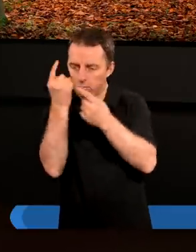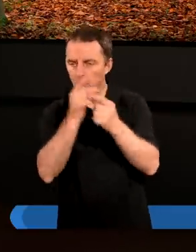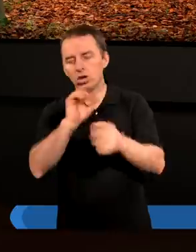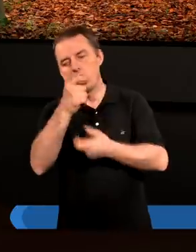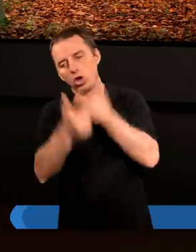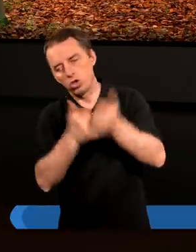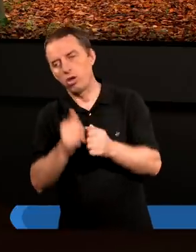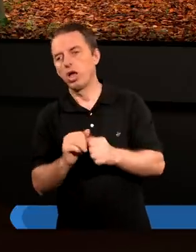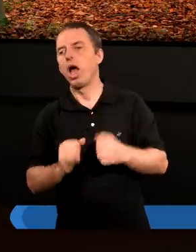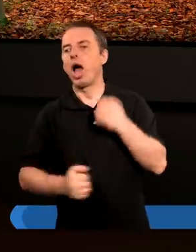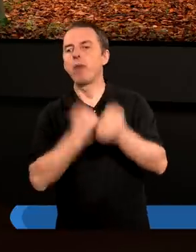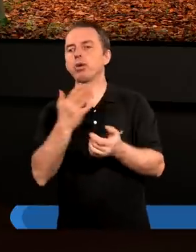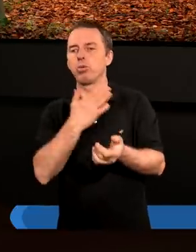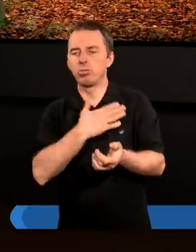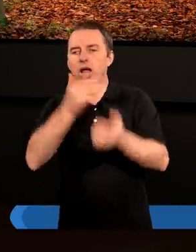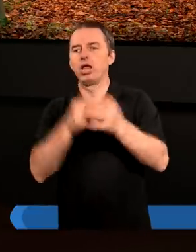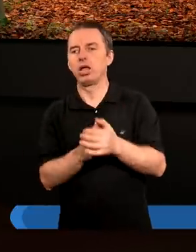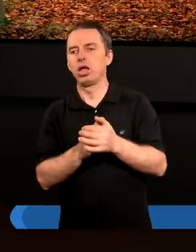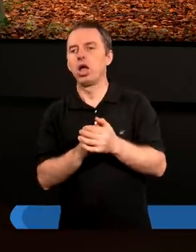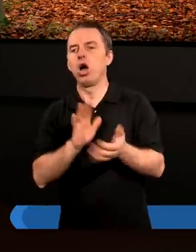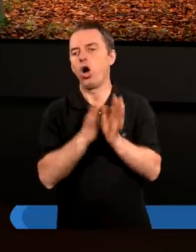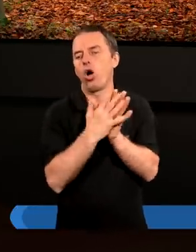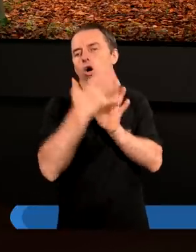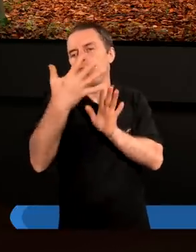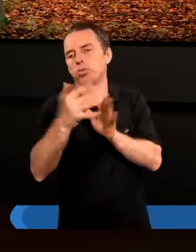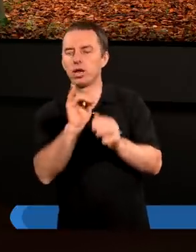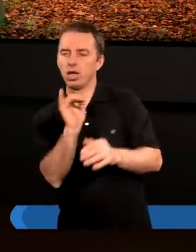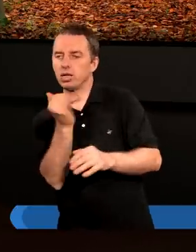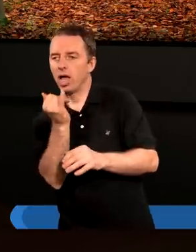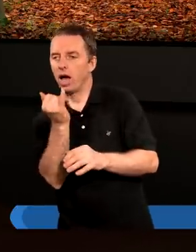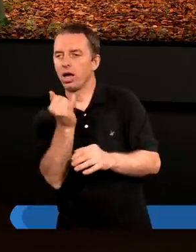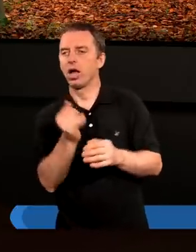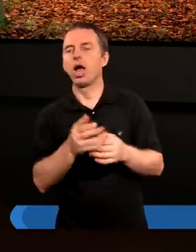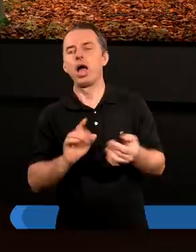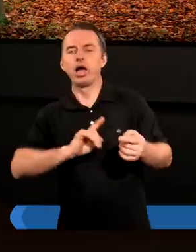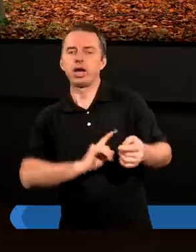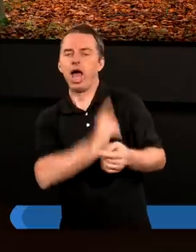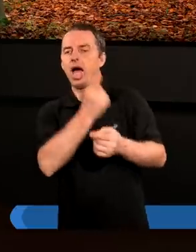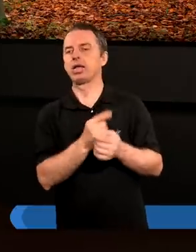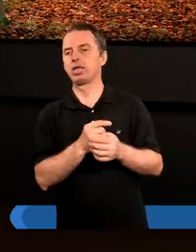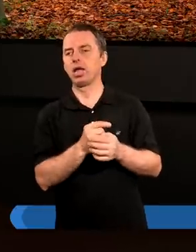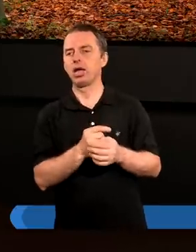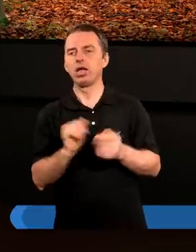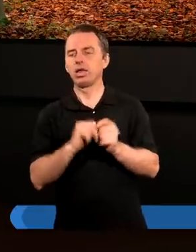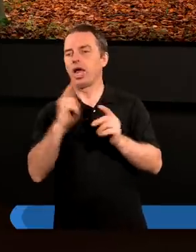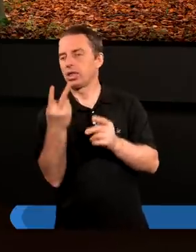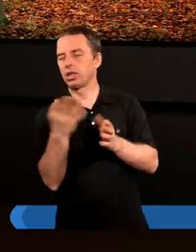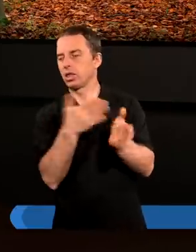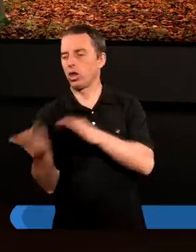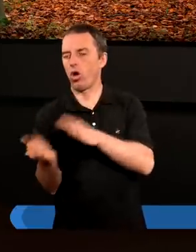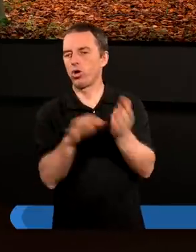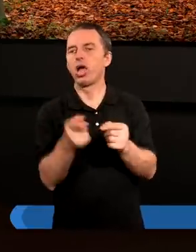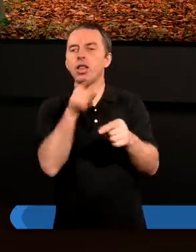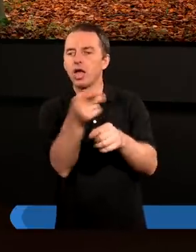co zrobić, ażebyśmy mieli odbicie, jakąś reakcję ze strony tych,